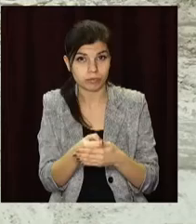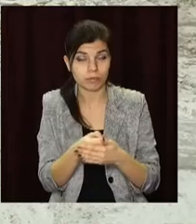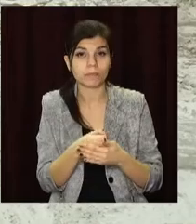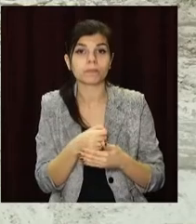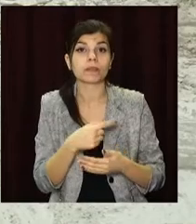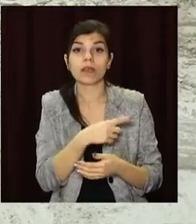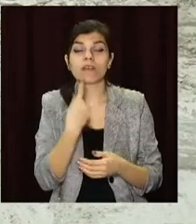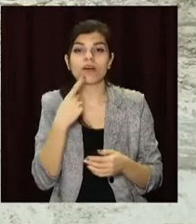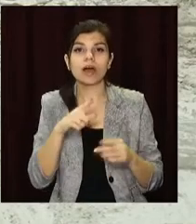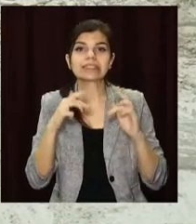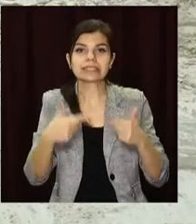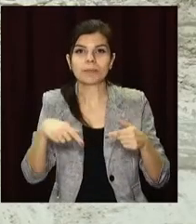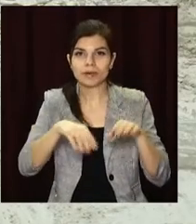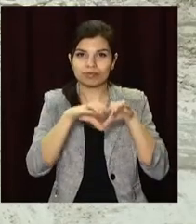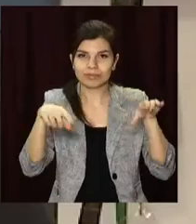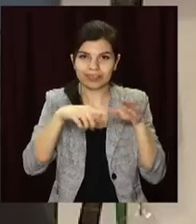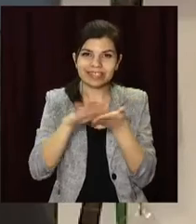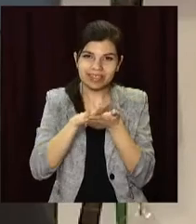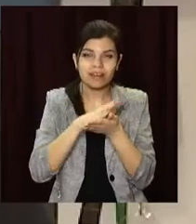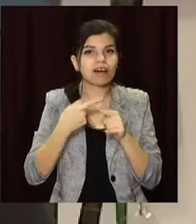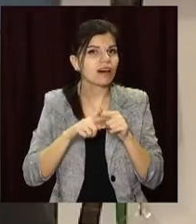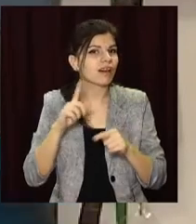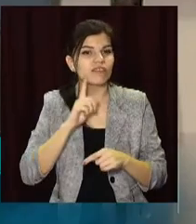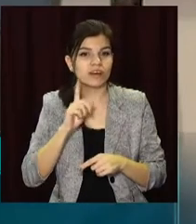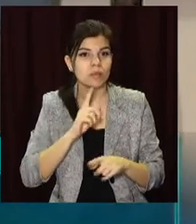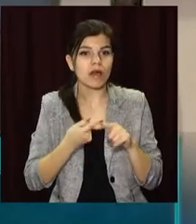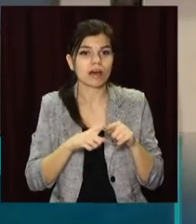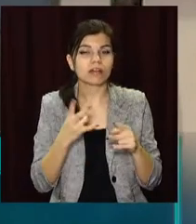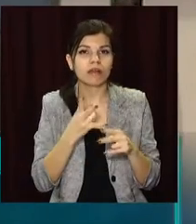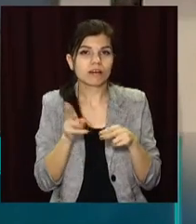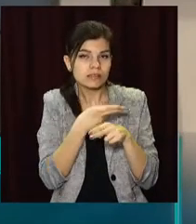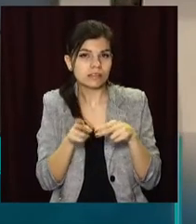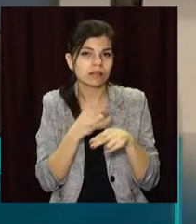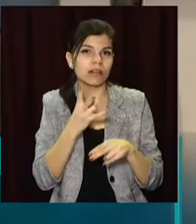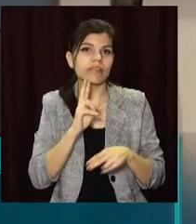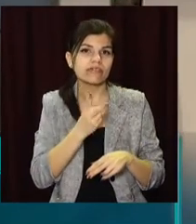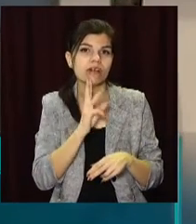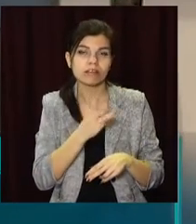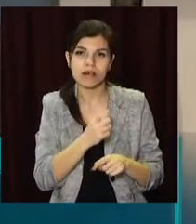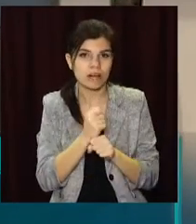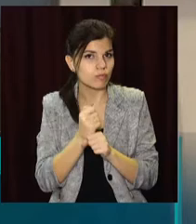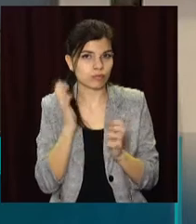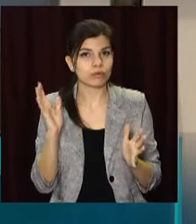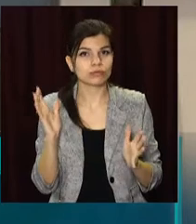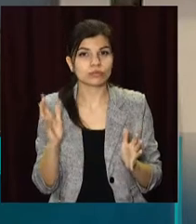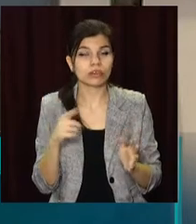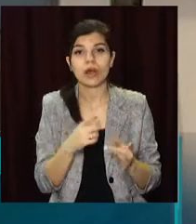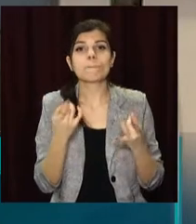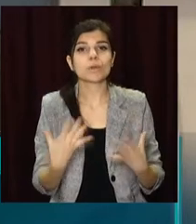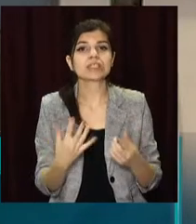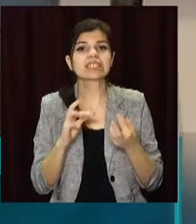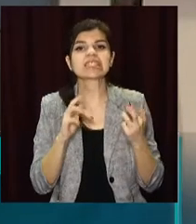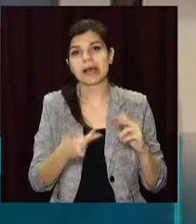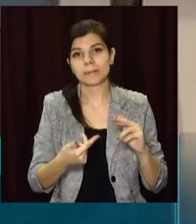– це питання може вирішити лише тимчасово. Це перспектива двох-трьох років. Тому що там об'єм роботи колосальний, і просто замінити